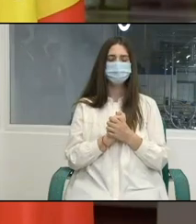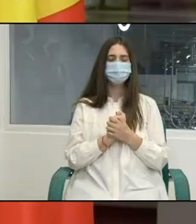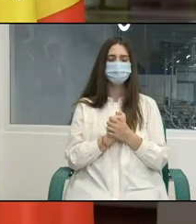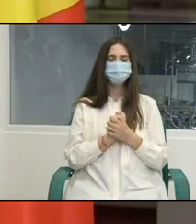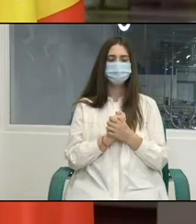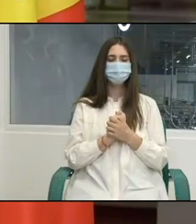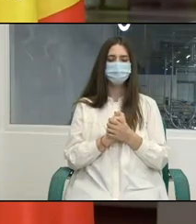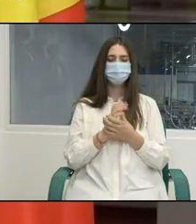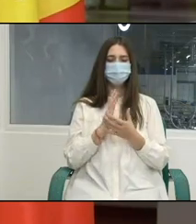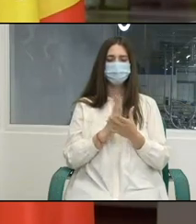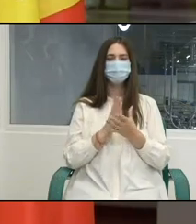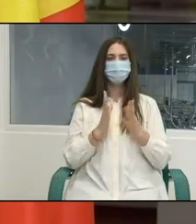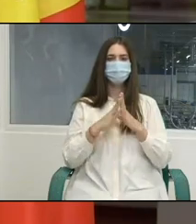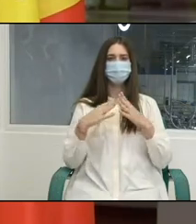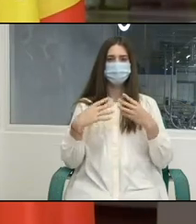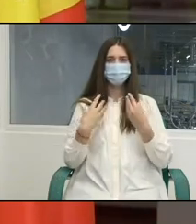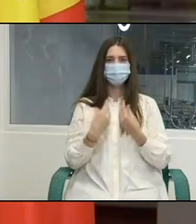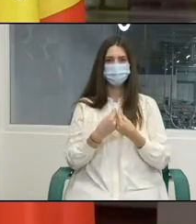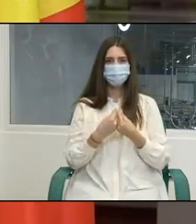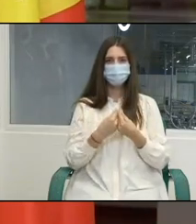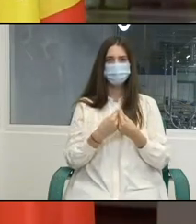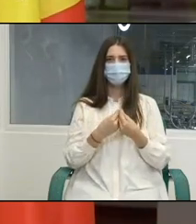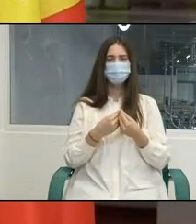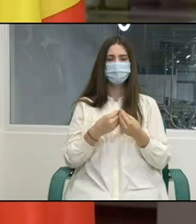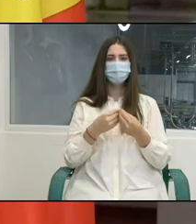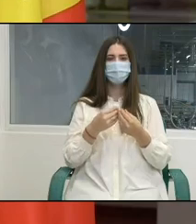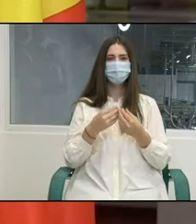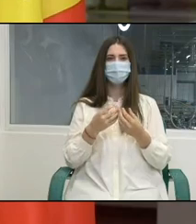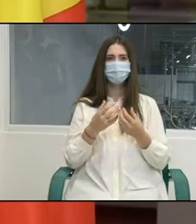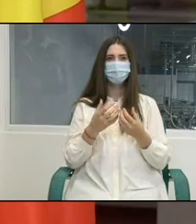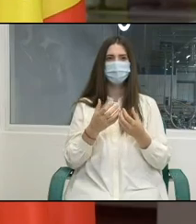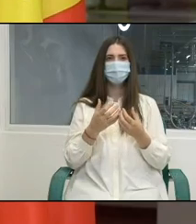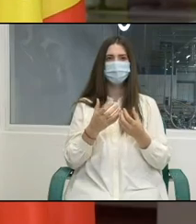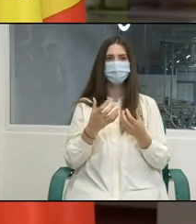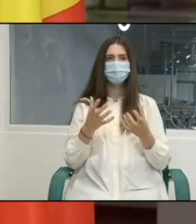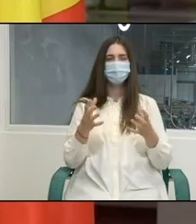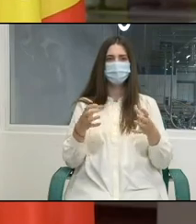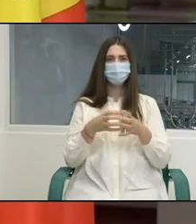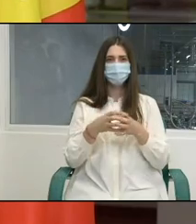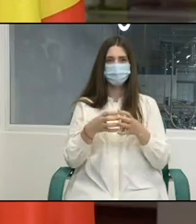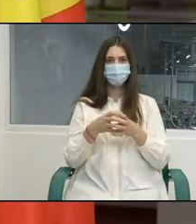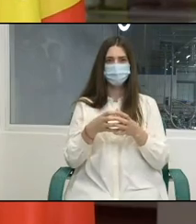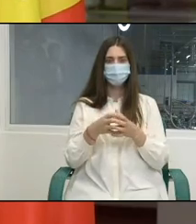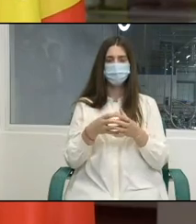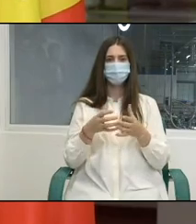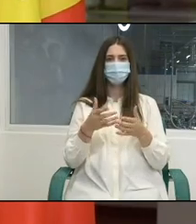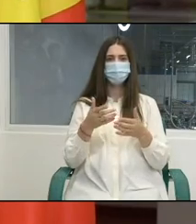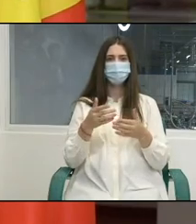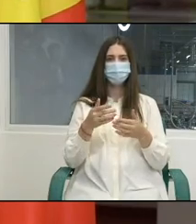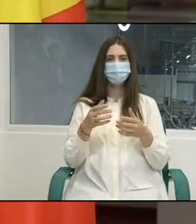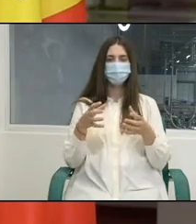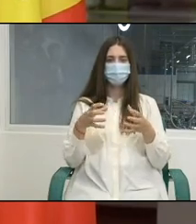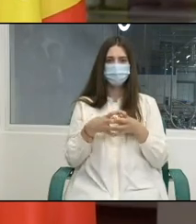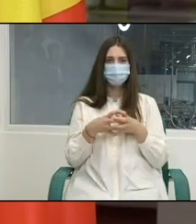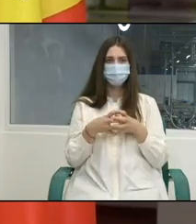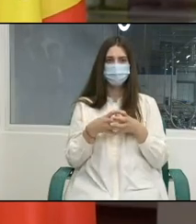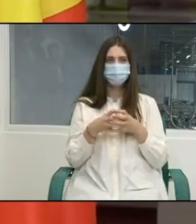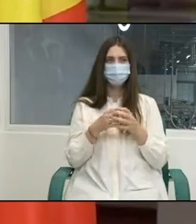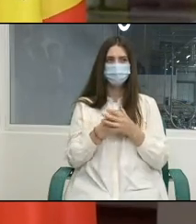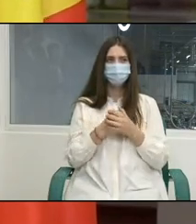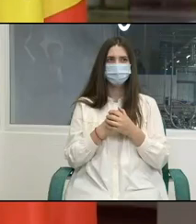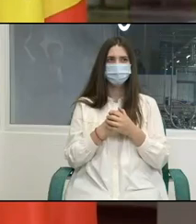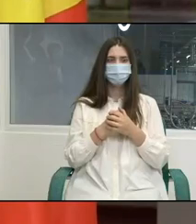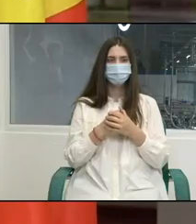din marea familie a Organizației Națiunilor Unite. În acest context, mă simt